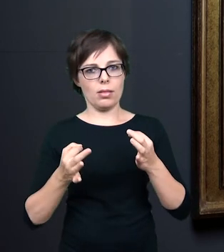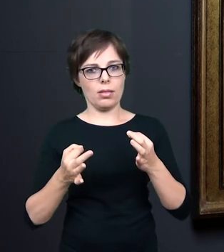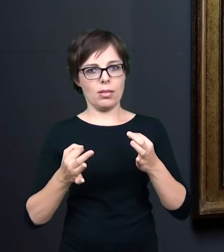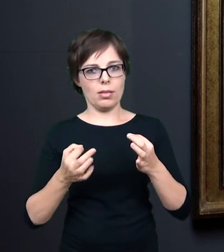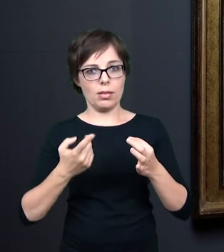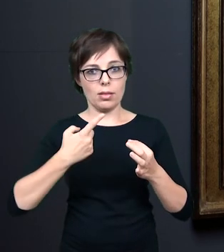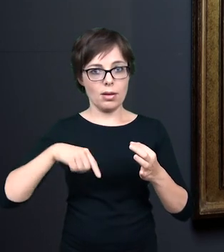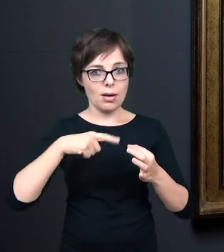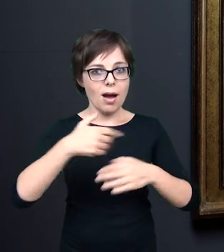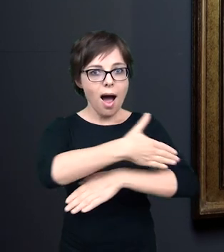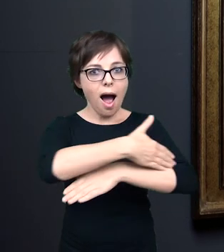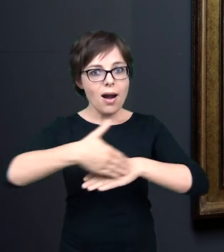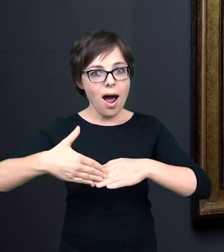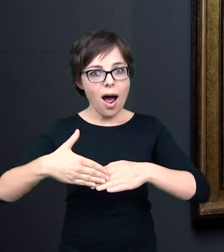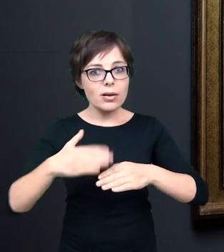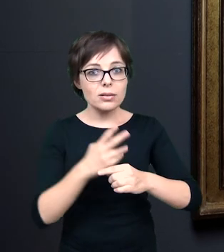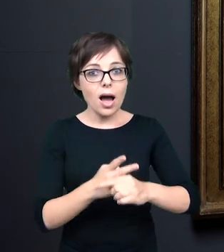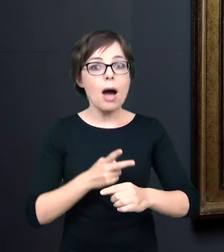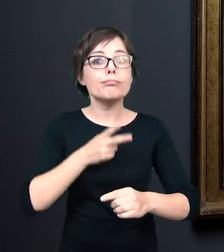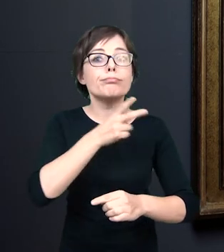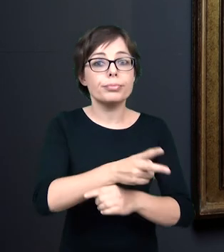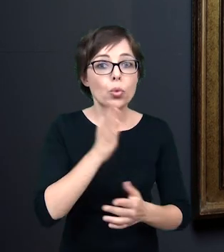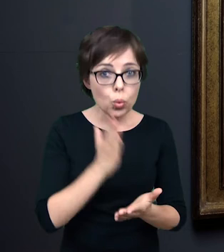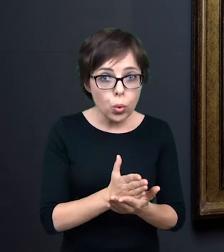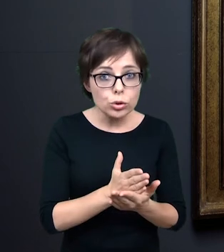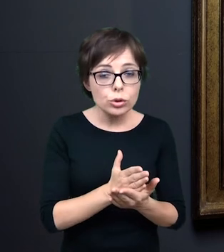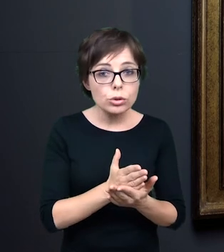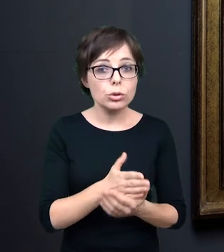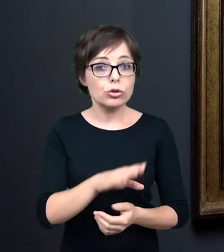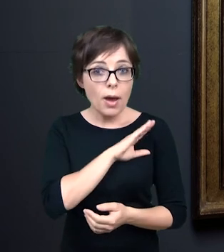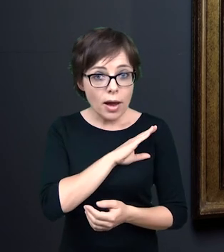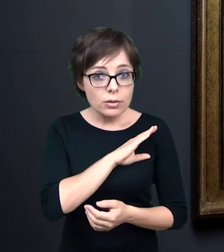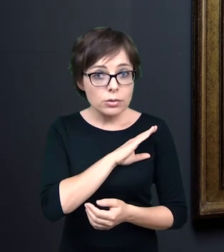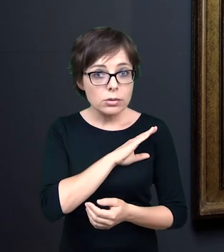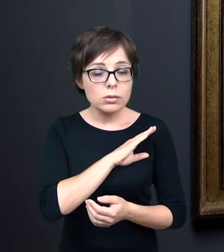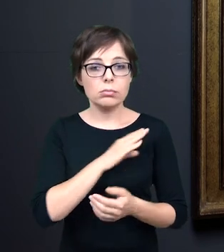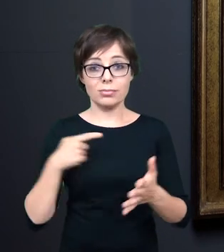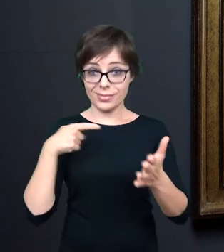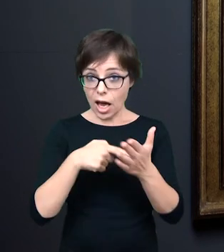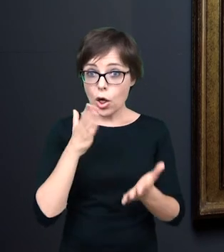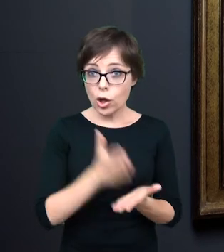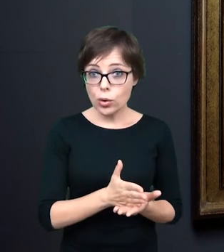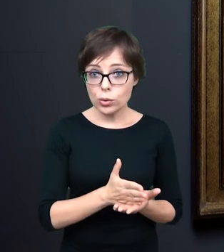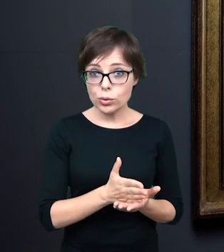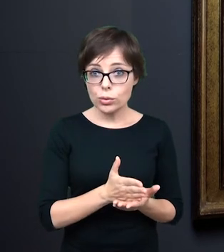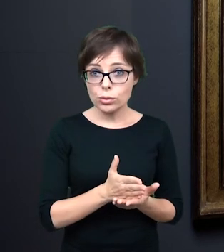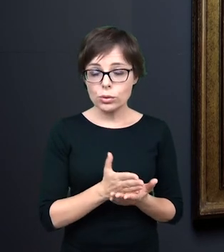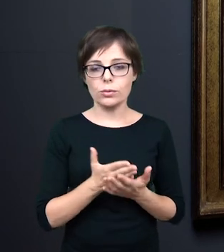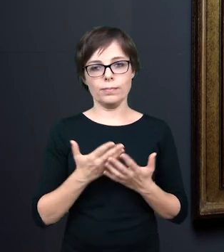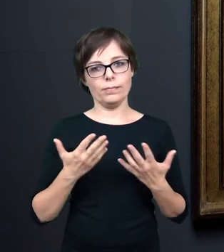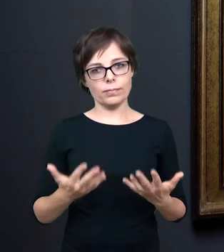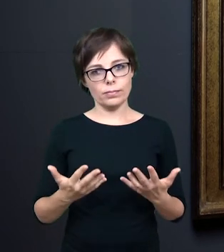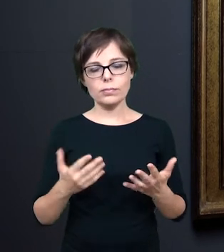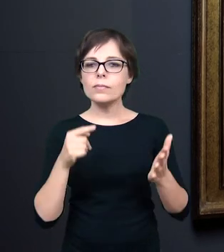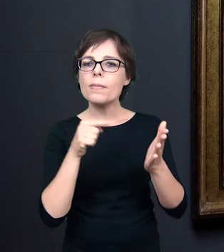ten próg i ta śmierć, już wreszcie doszedłem do celu, o może w tym sensie. I przez to, że ta